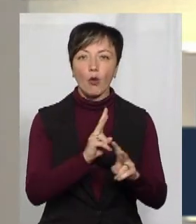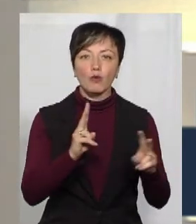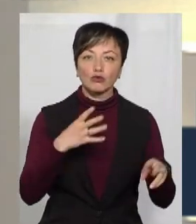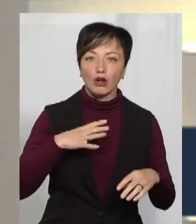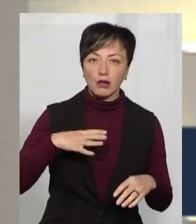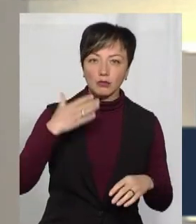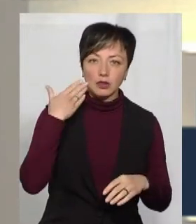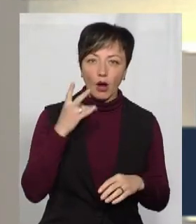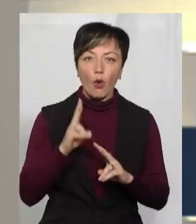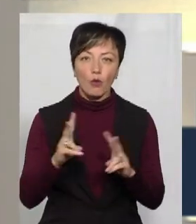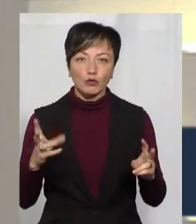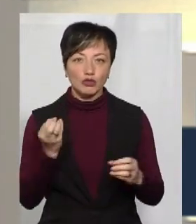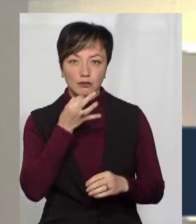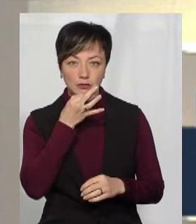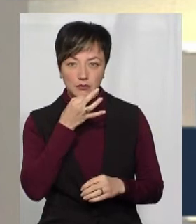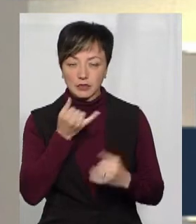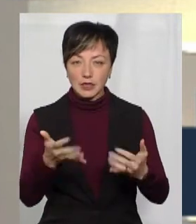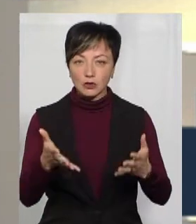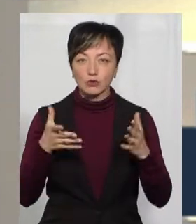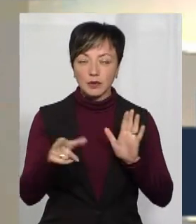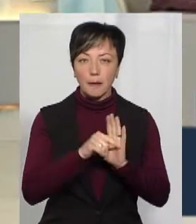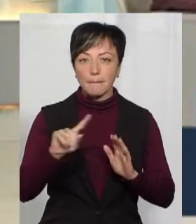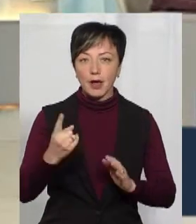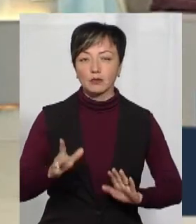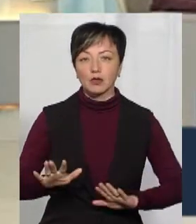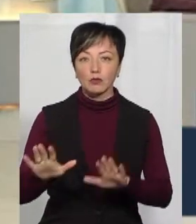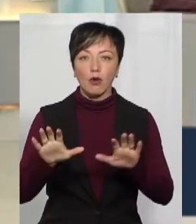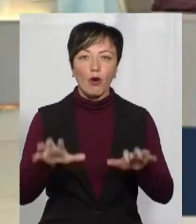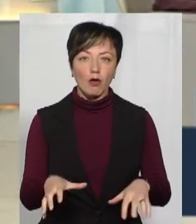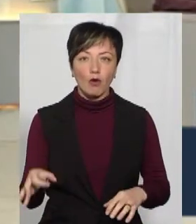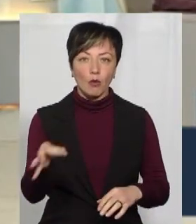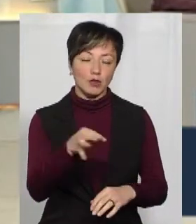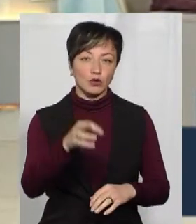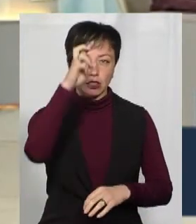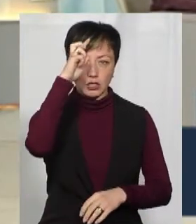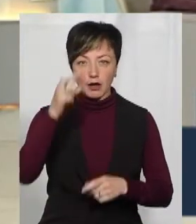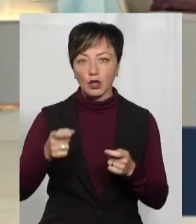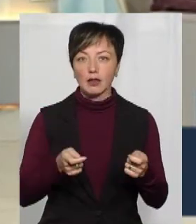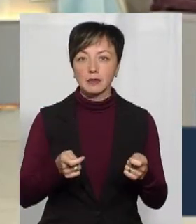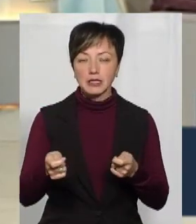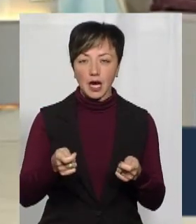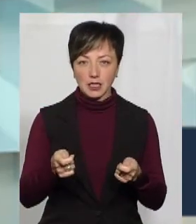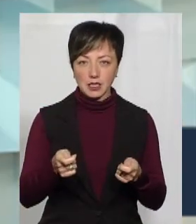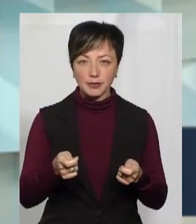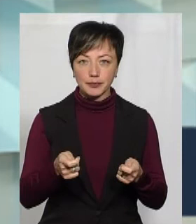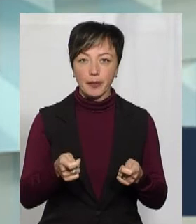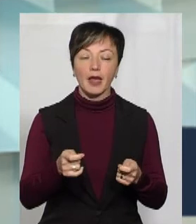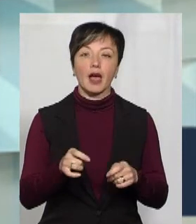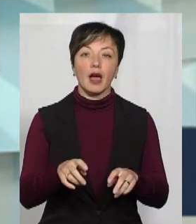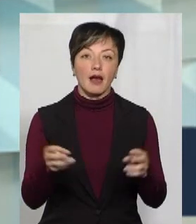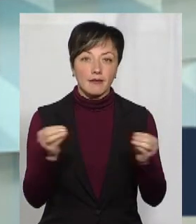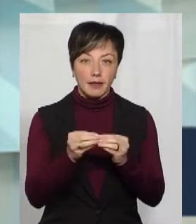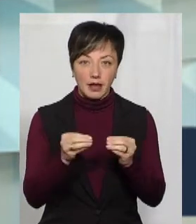розслаблятися ще зарано, будемо з'ясовувати нині із першим заступником голови Хмельницької обласної державної адміністрації. Він же